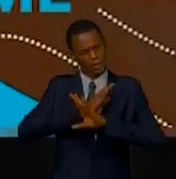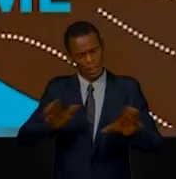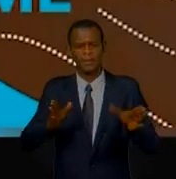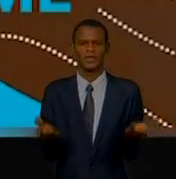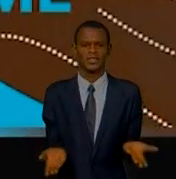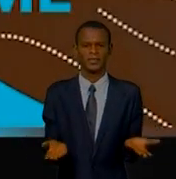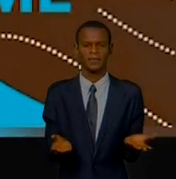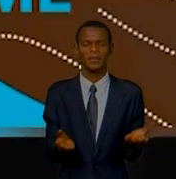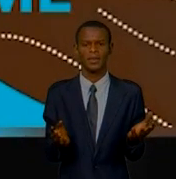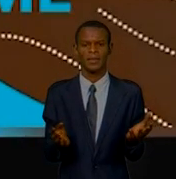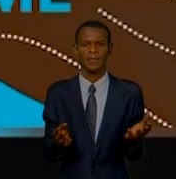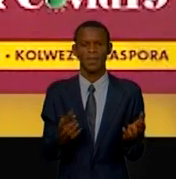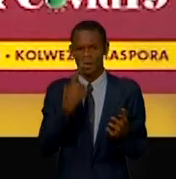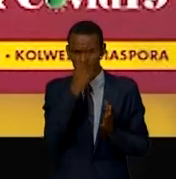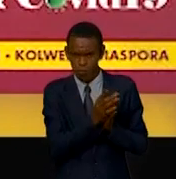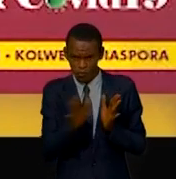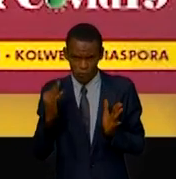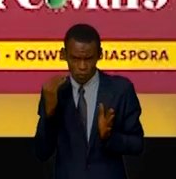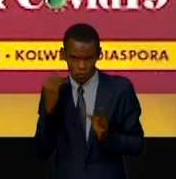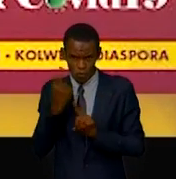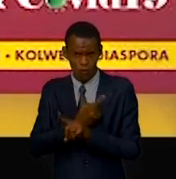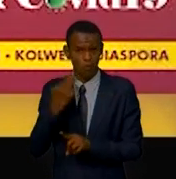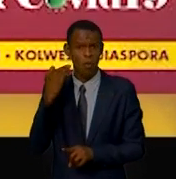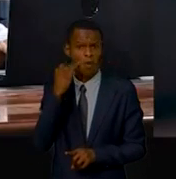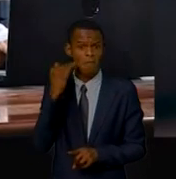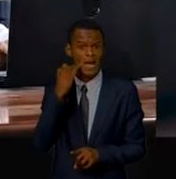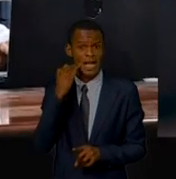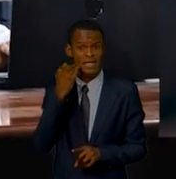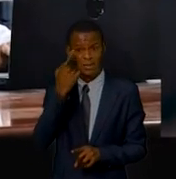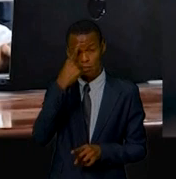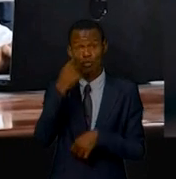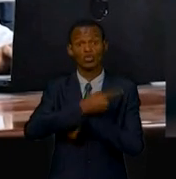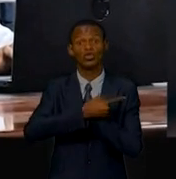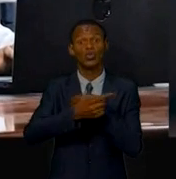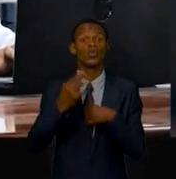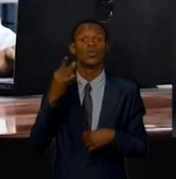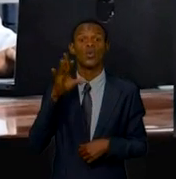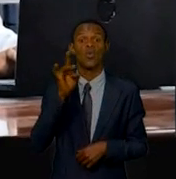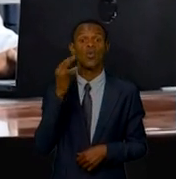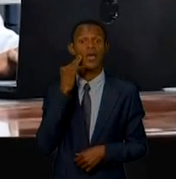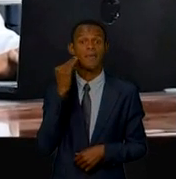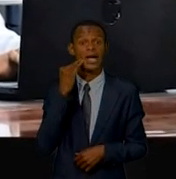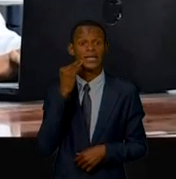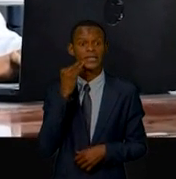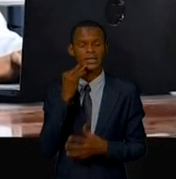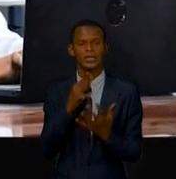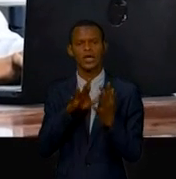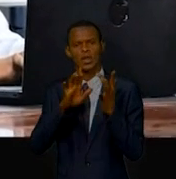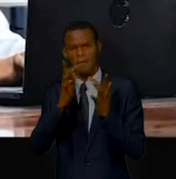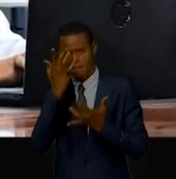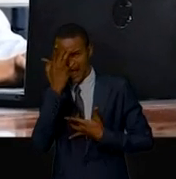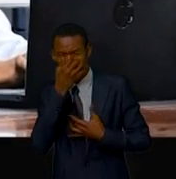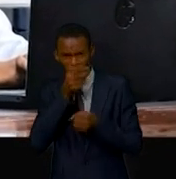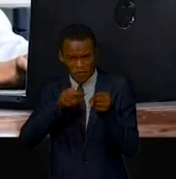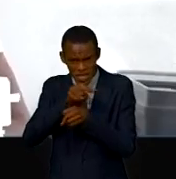le leadership féminin le numérique ces trois mots-clés du thème de la journée du 8 mars ont tous leur sens pour